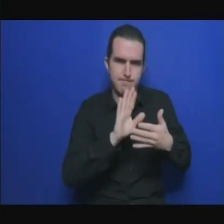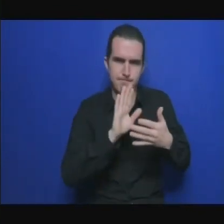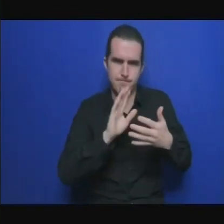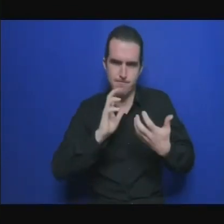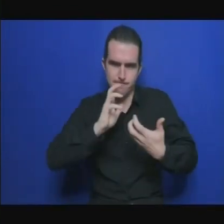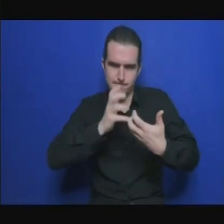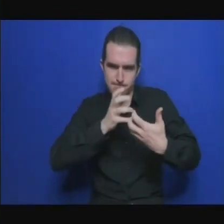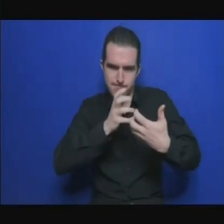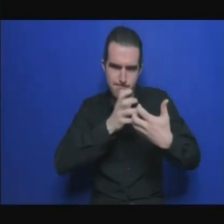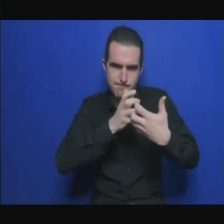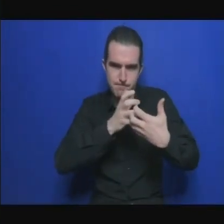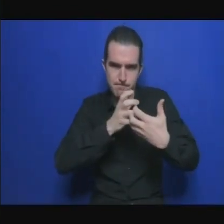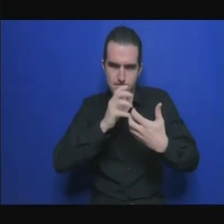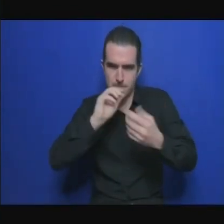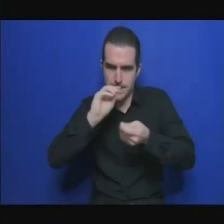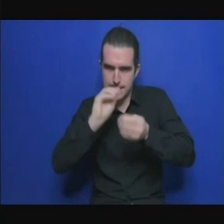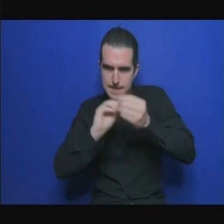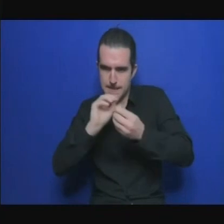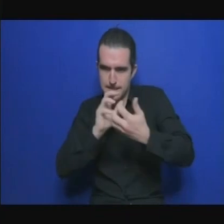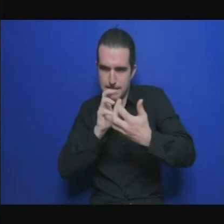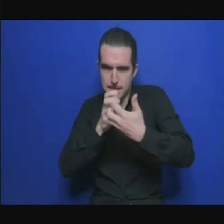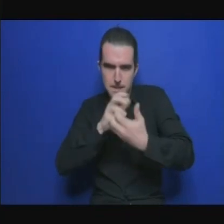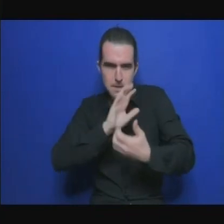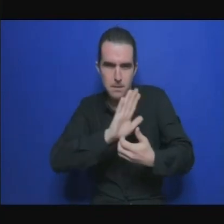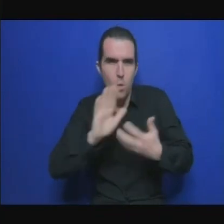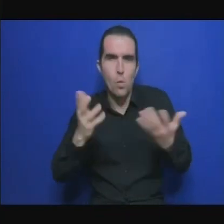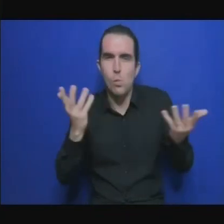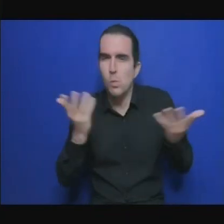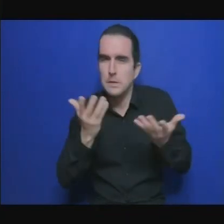question de population secteur privé secteur public